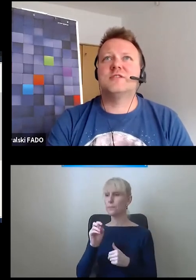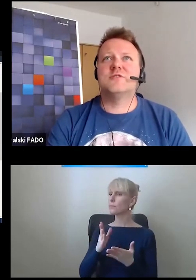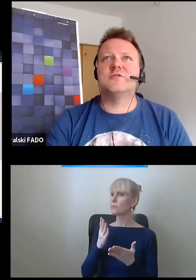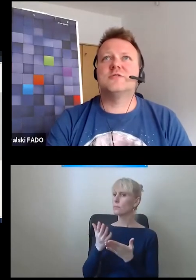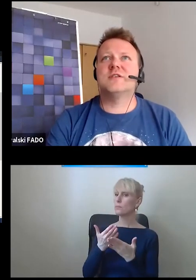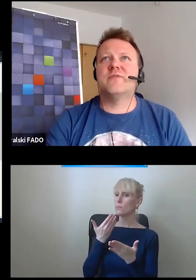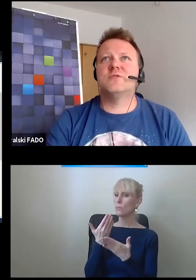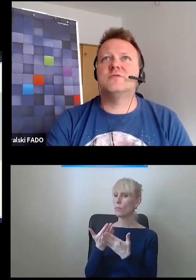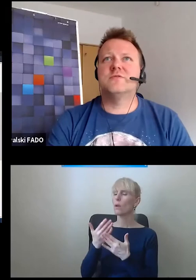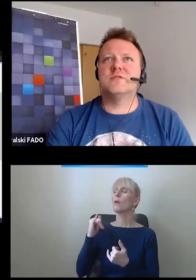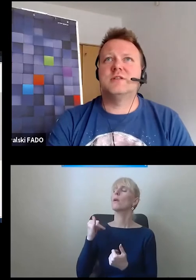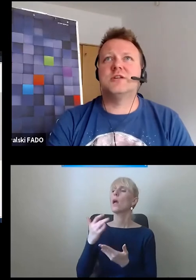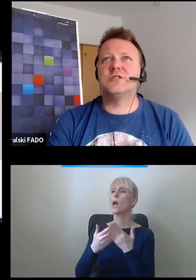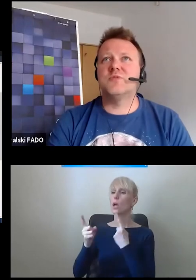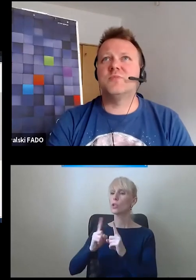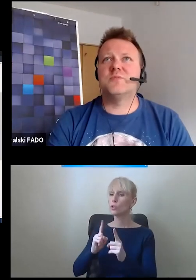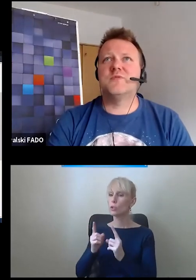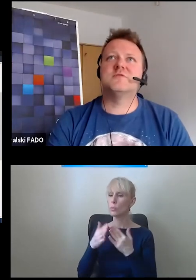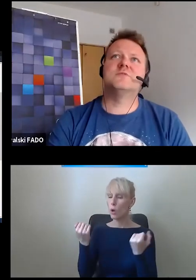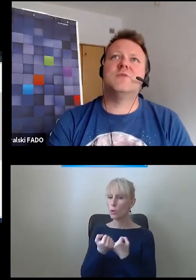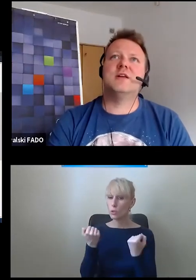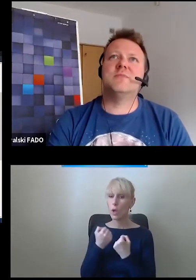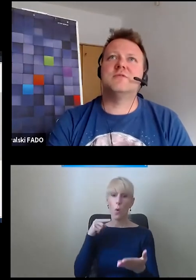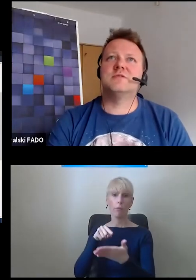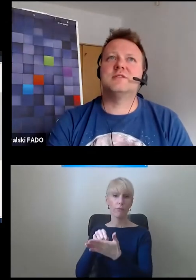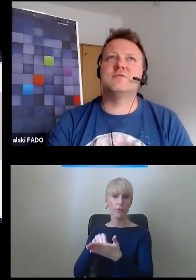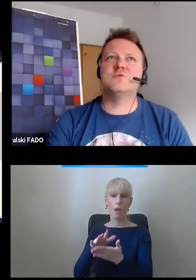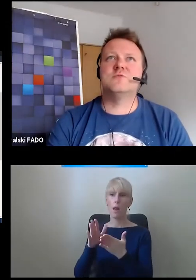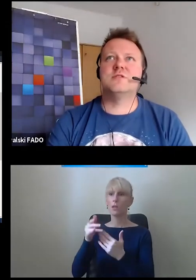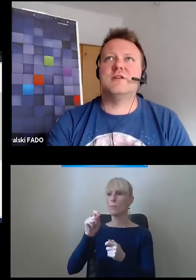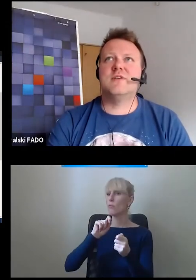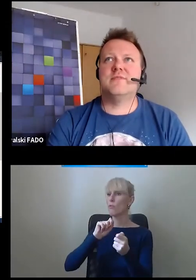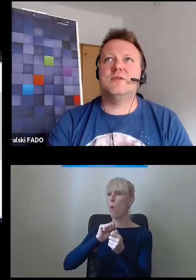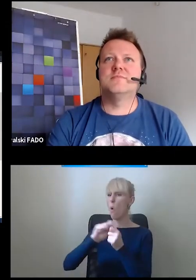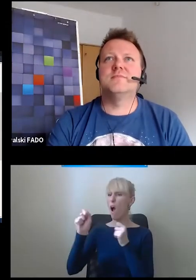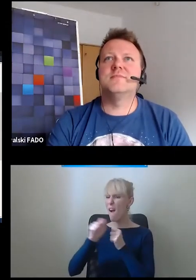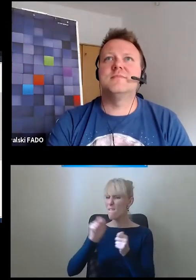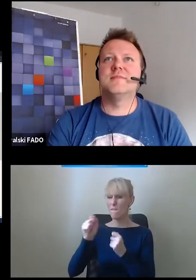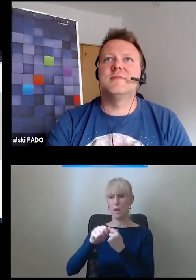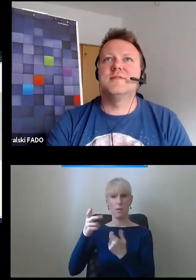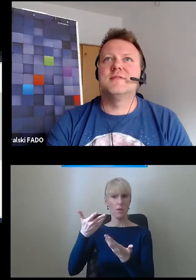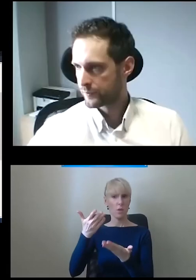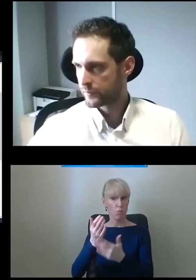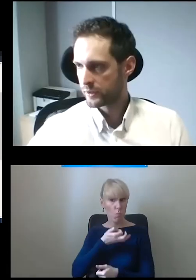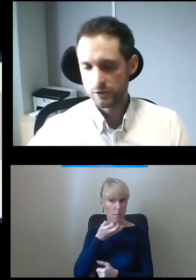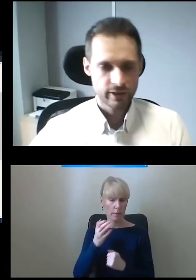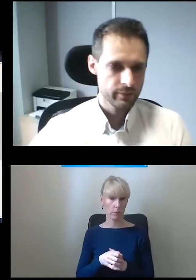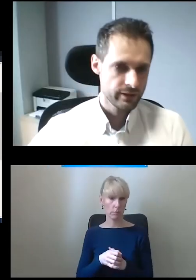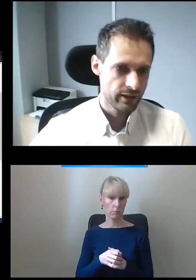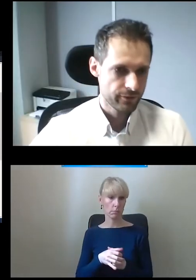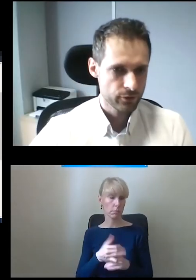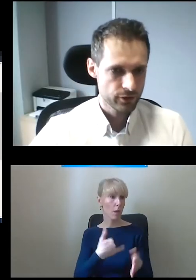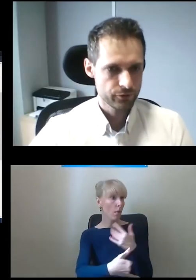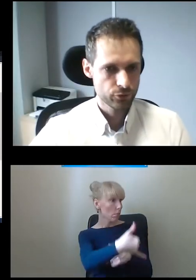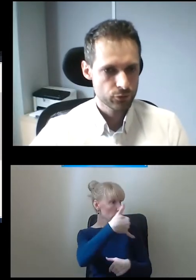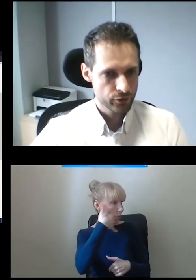się doświadczenia dotyczące awarywności rozwiązań? Jak szybko podejmowano są działania mające na celu usunięcia awarii? Gdy dostajemy